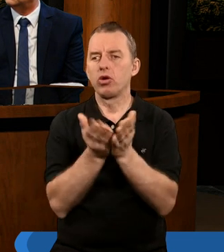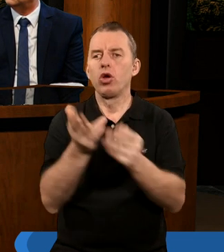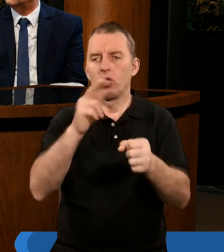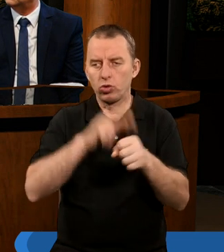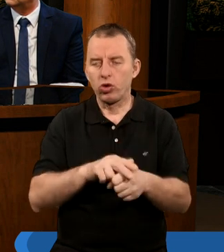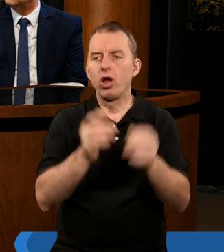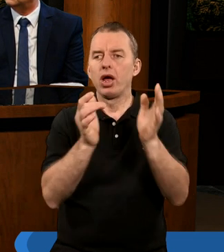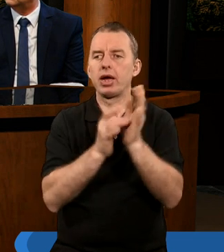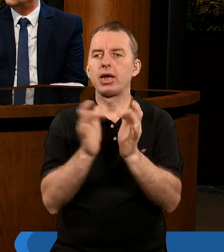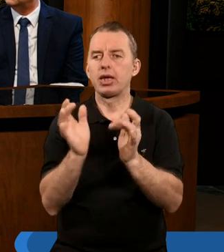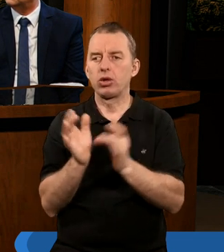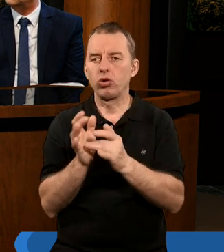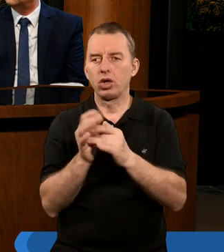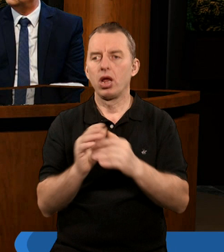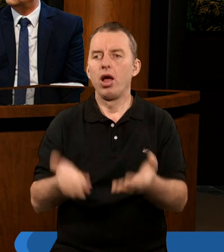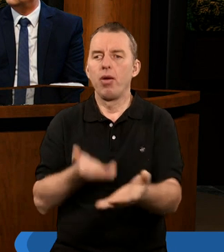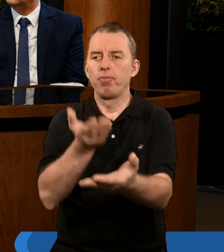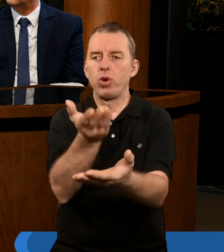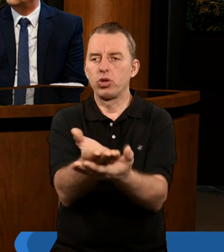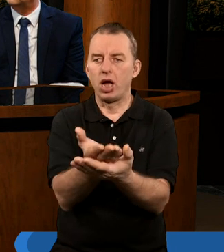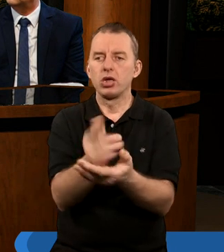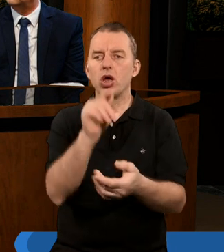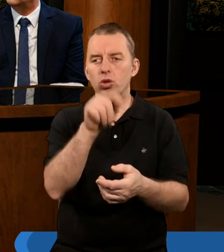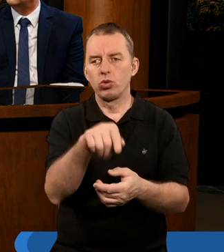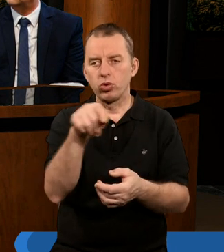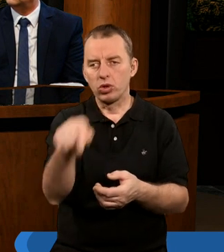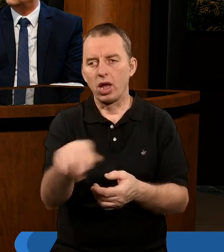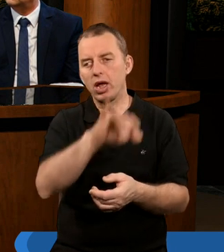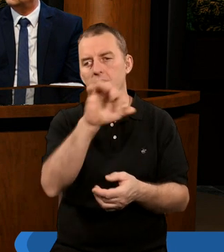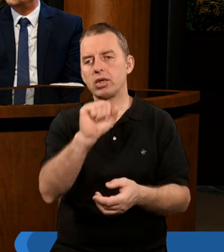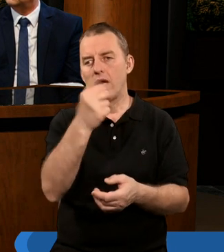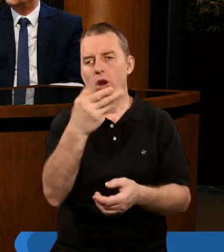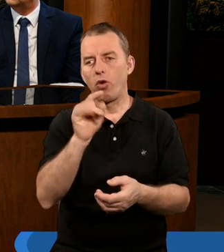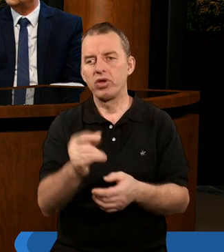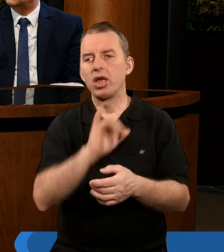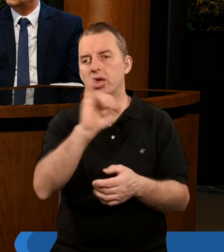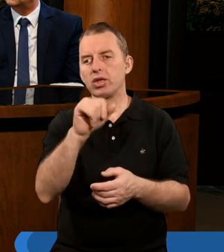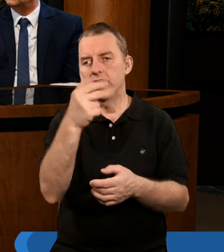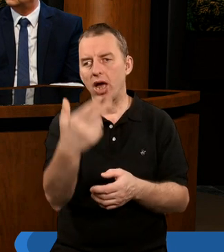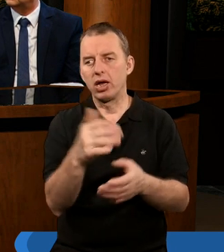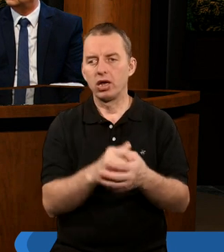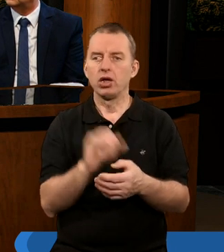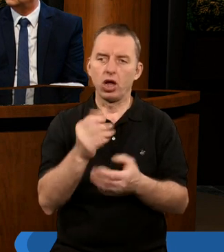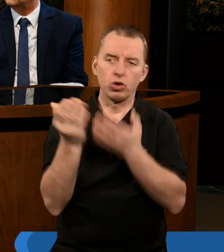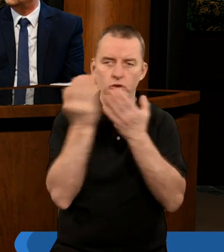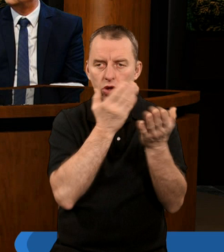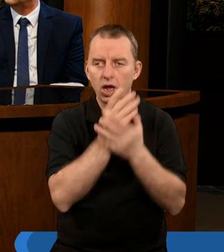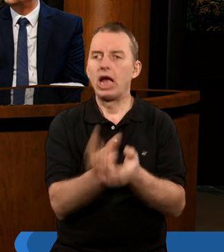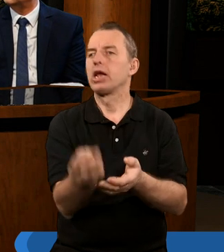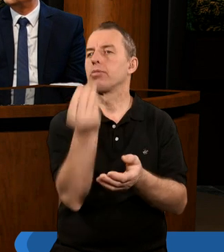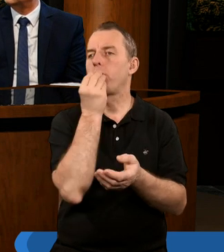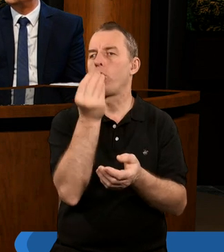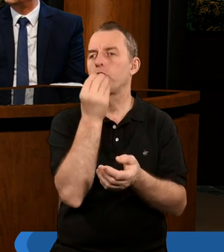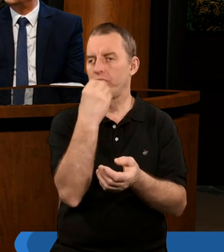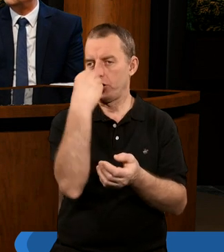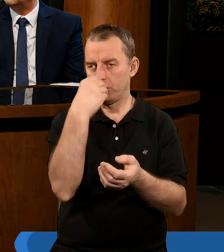Chrystus podaje tutaj Janowi i Jan tak czytamy, spożywa